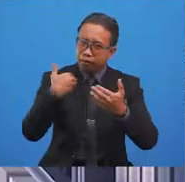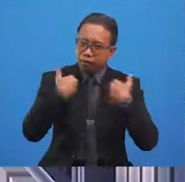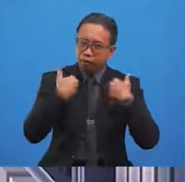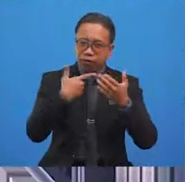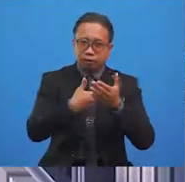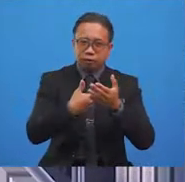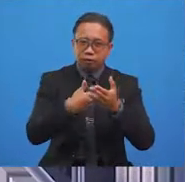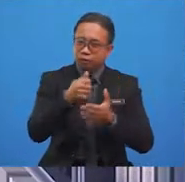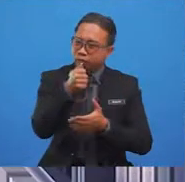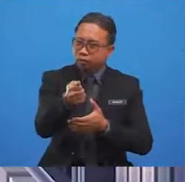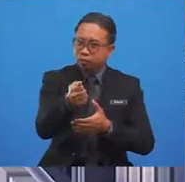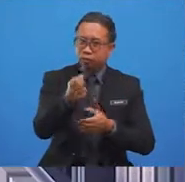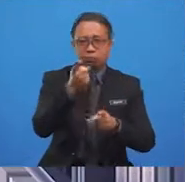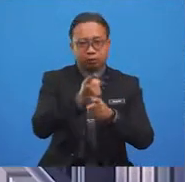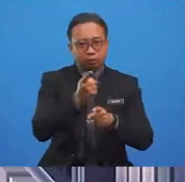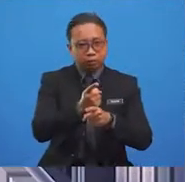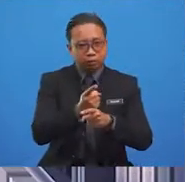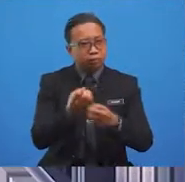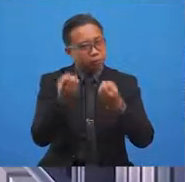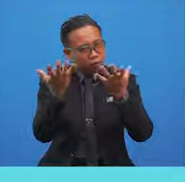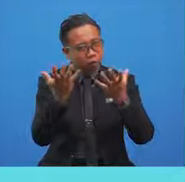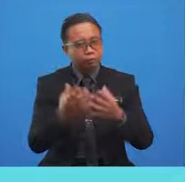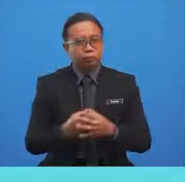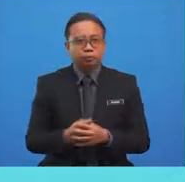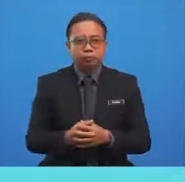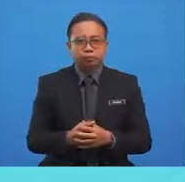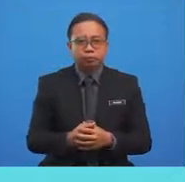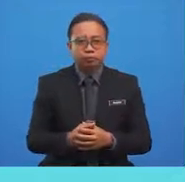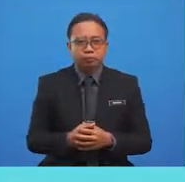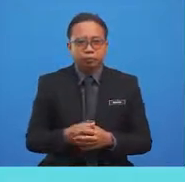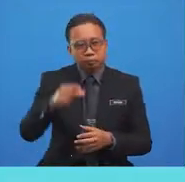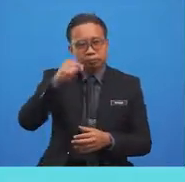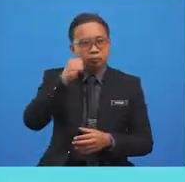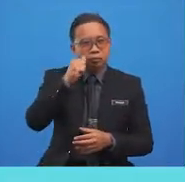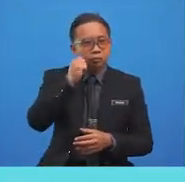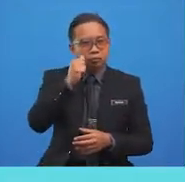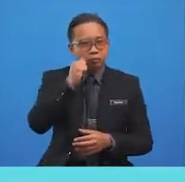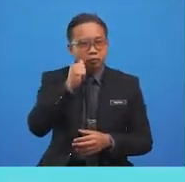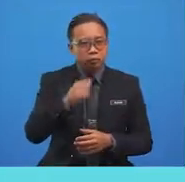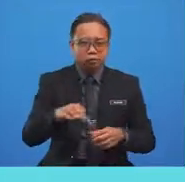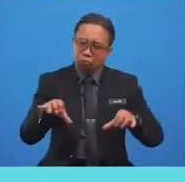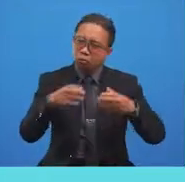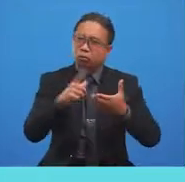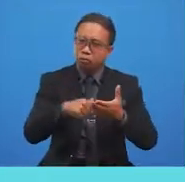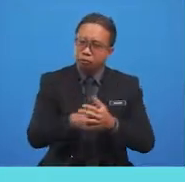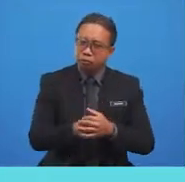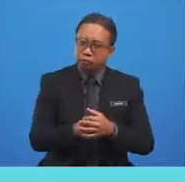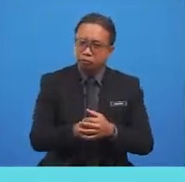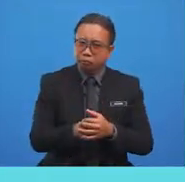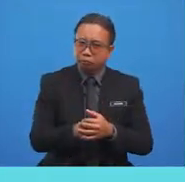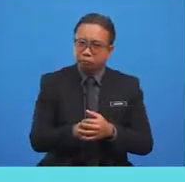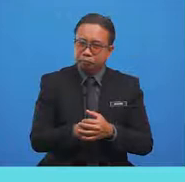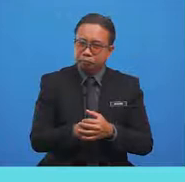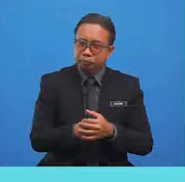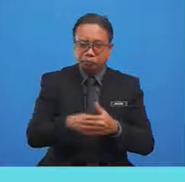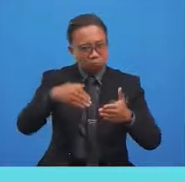You are doing a fantastic job, Taswa. This girl here looks like, um, well, she